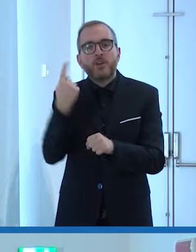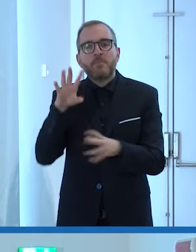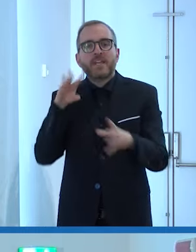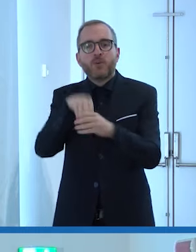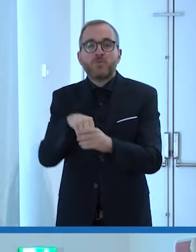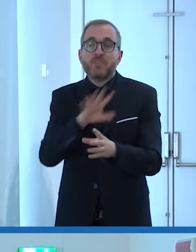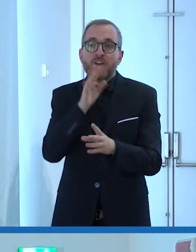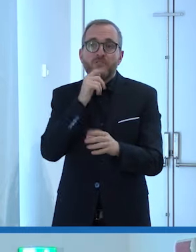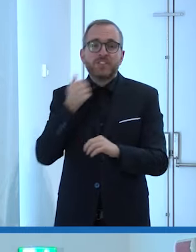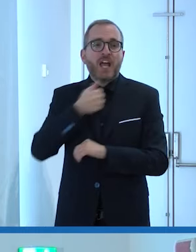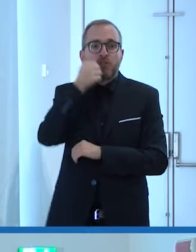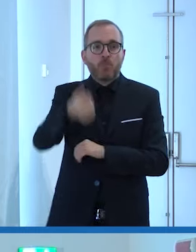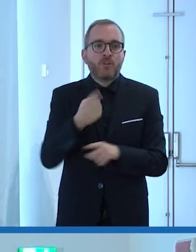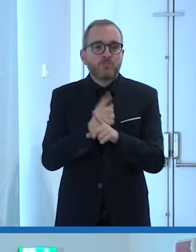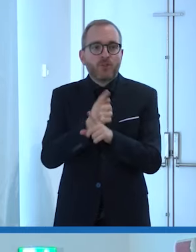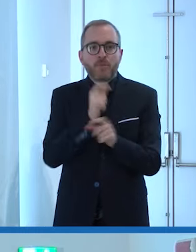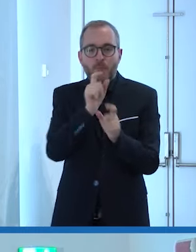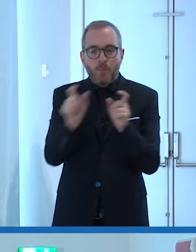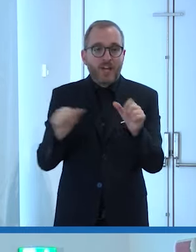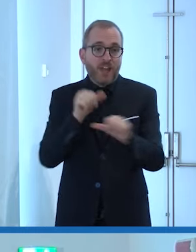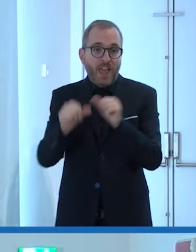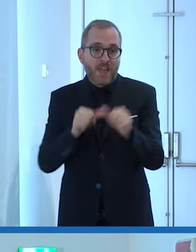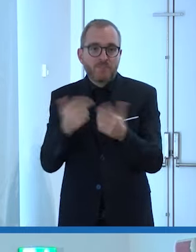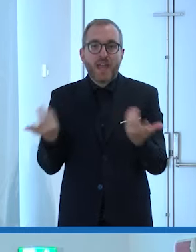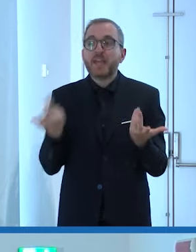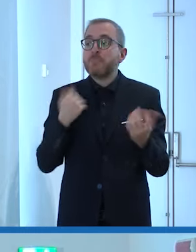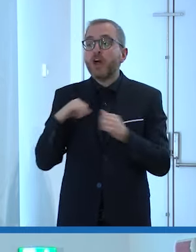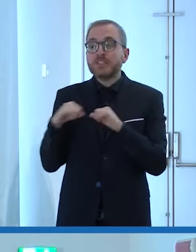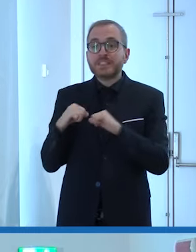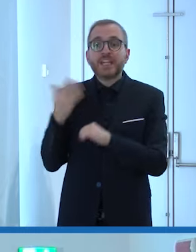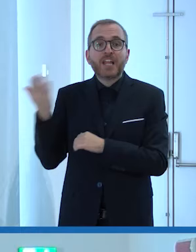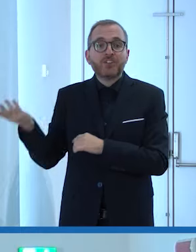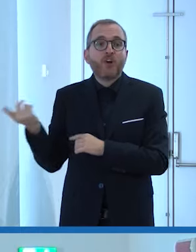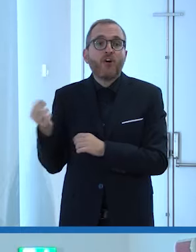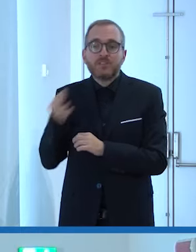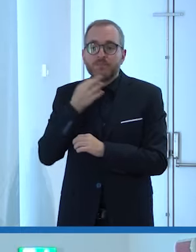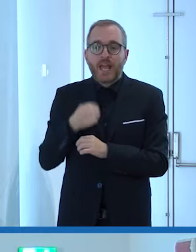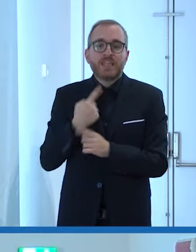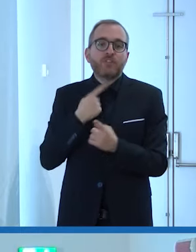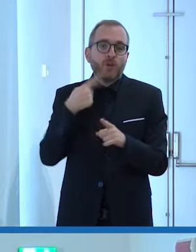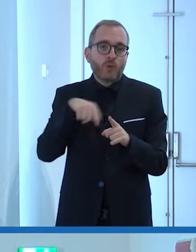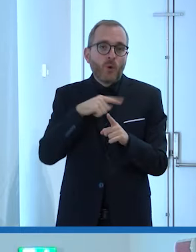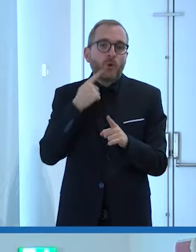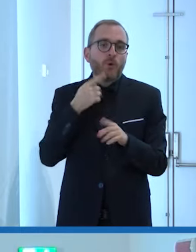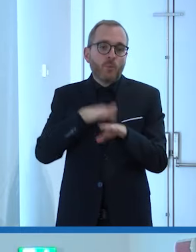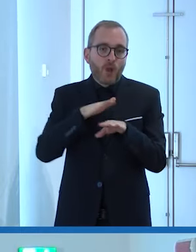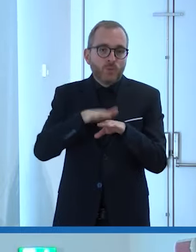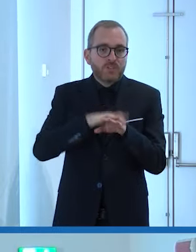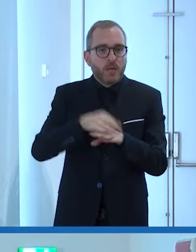termine comunque su indicazione del nostro direttore, lo utilizziamo comunque con buon senso come